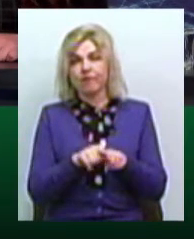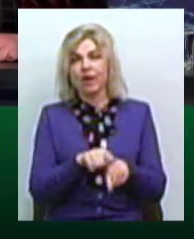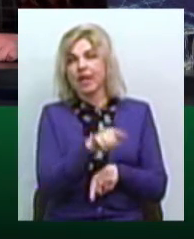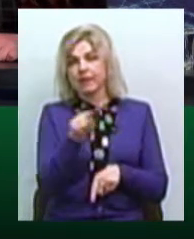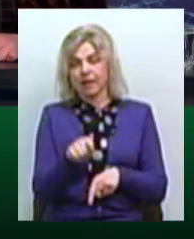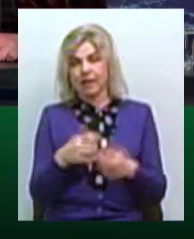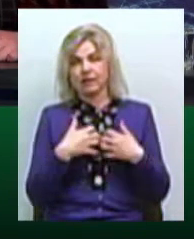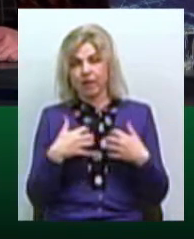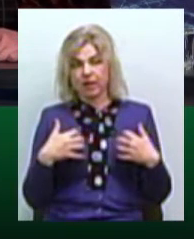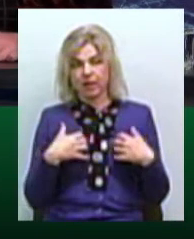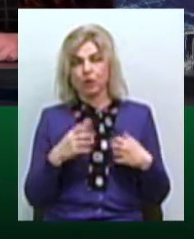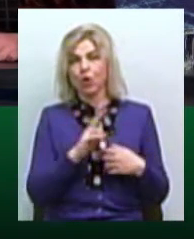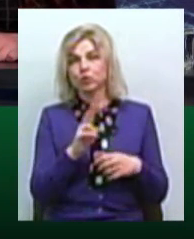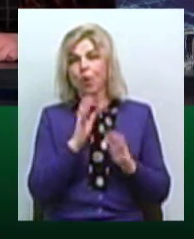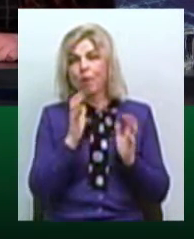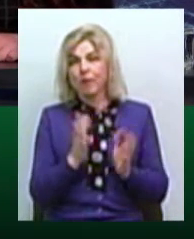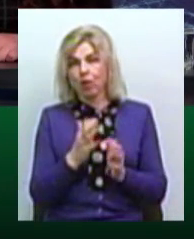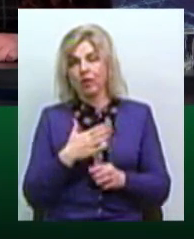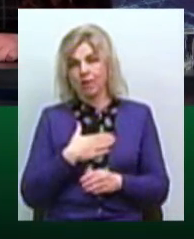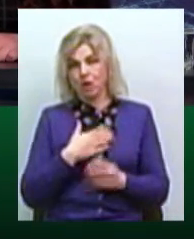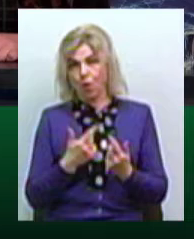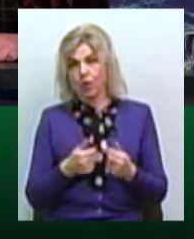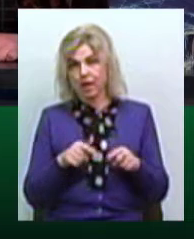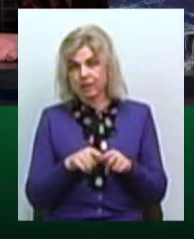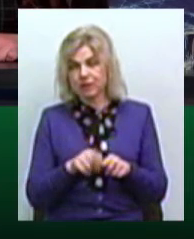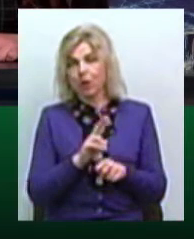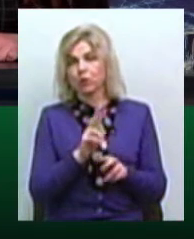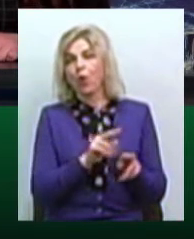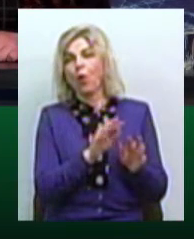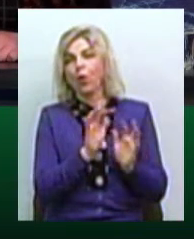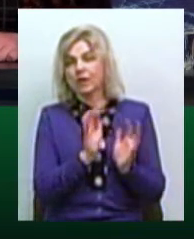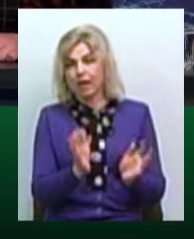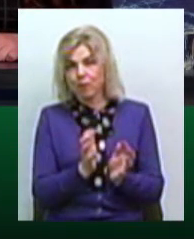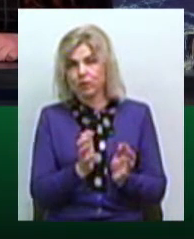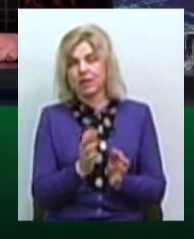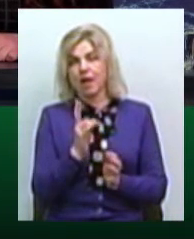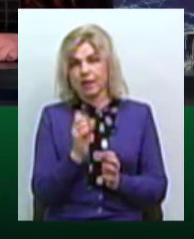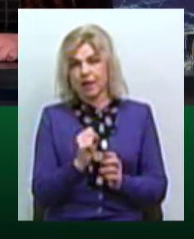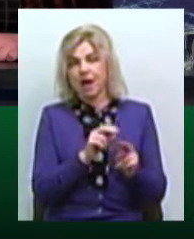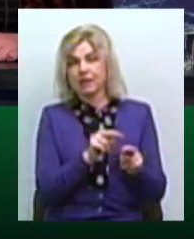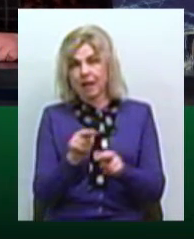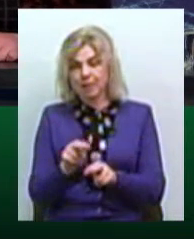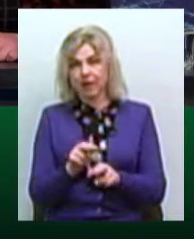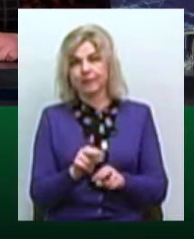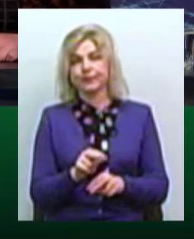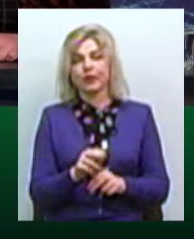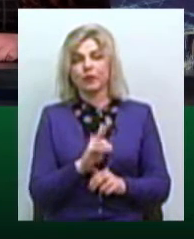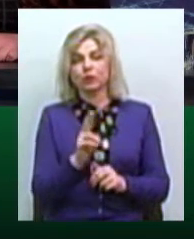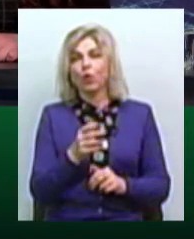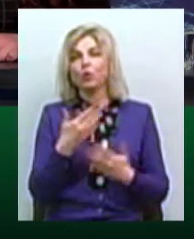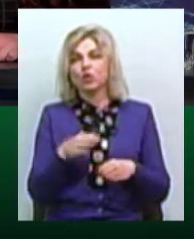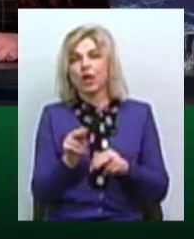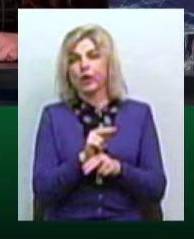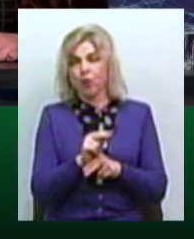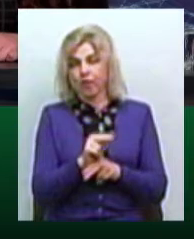опікуються нашою організацією, які отримуються на перетримках, які пройшли лікування в